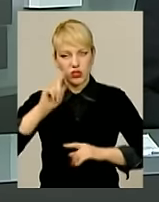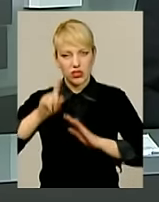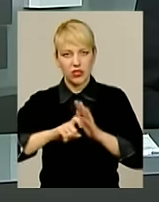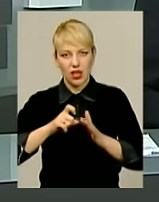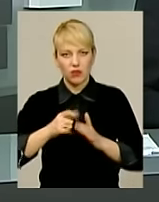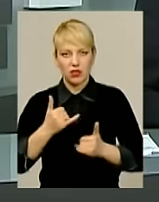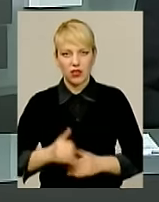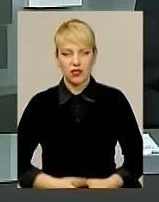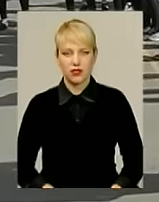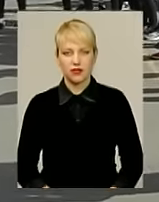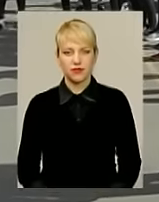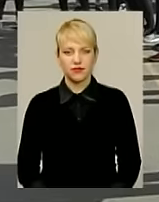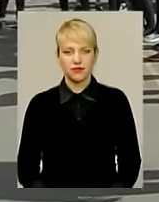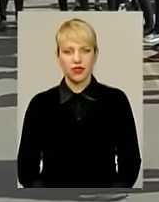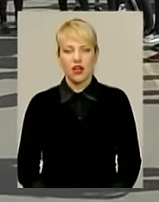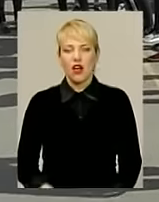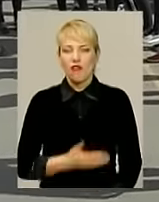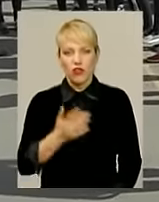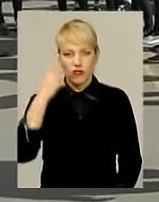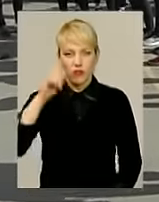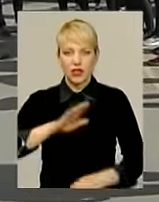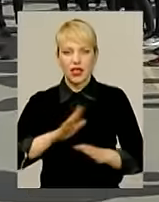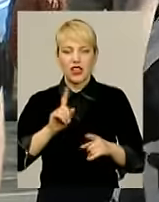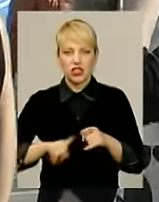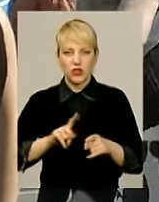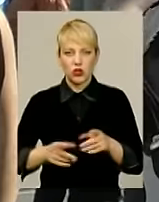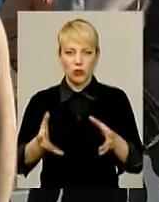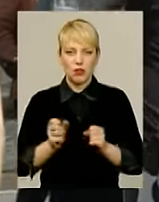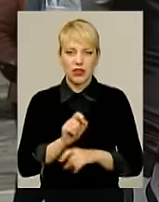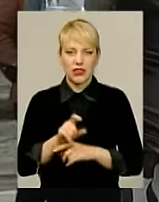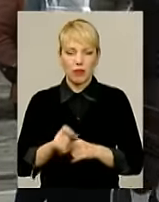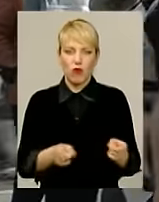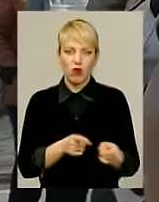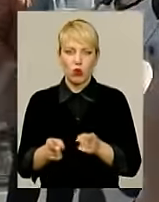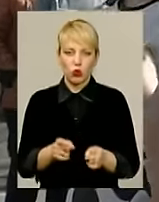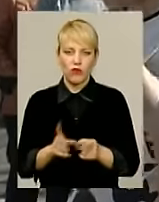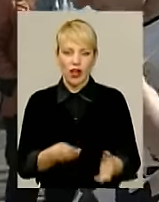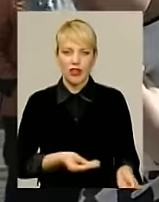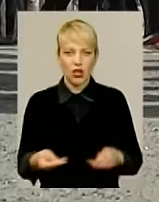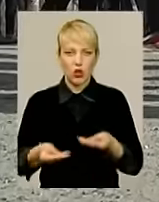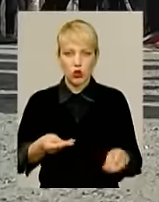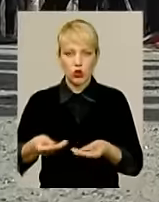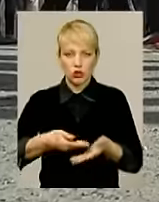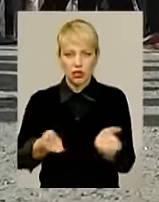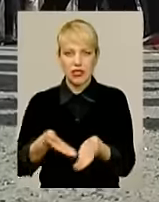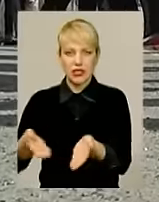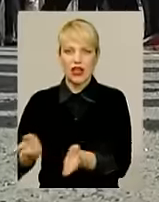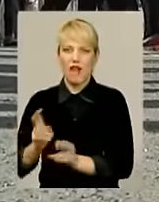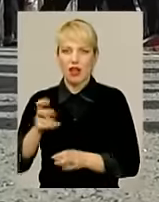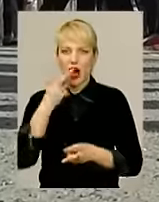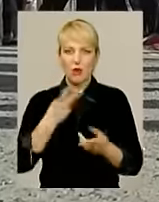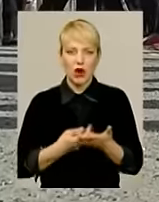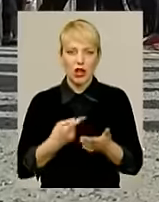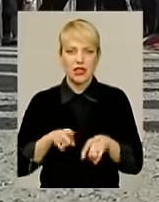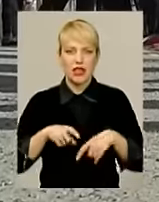наступного сюжету. Вони вміють не лише швидко приймати замовлення, готувати та розносити страви. Як показали змагання з